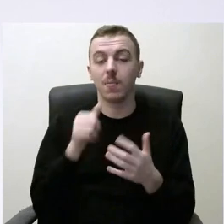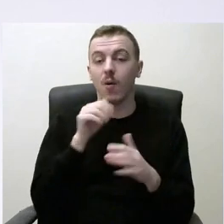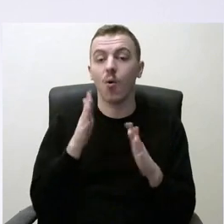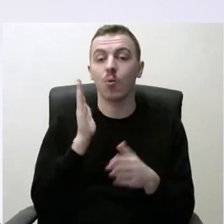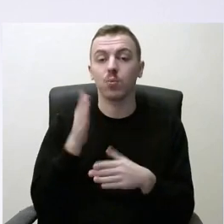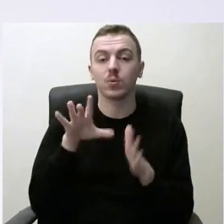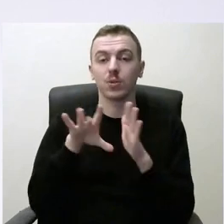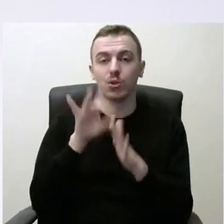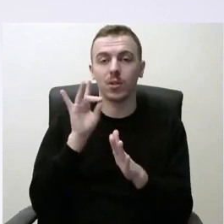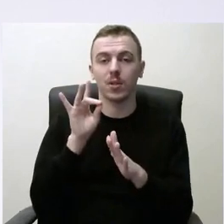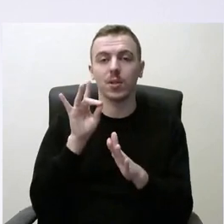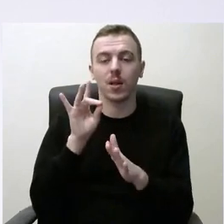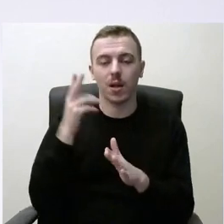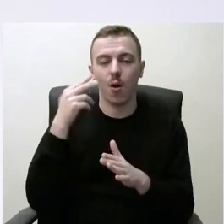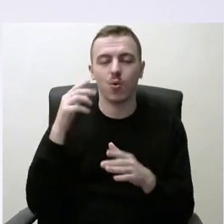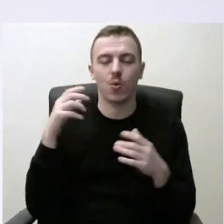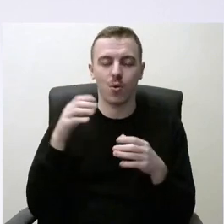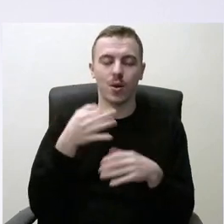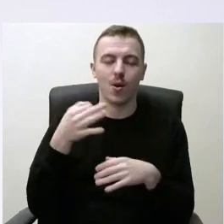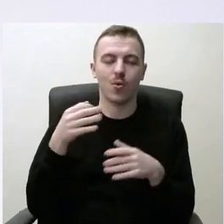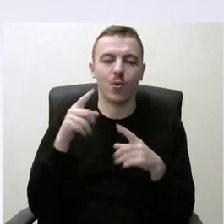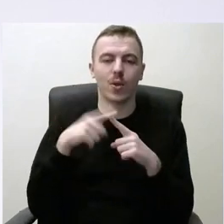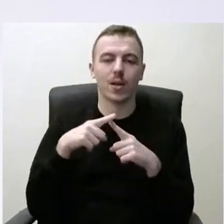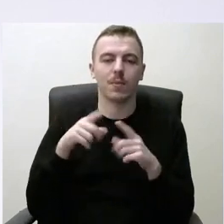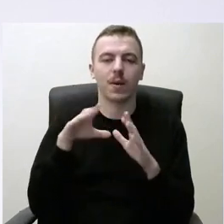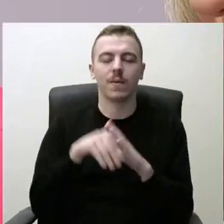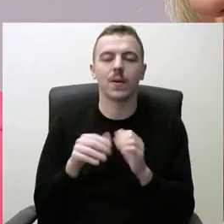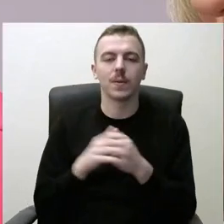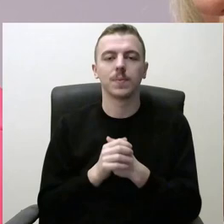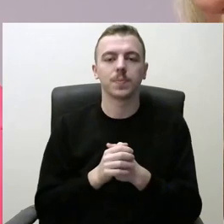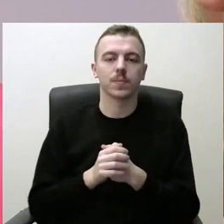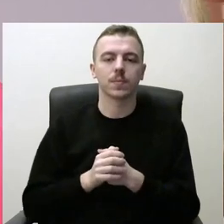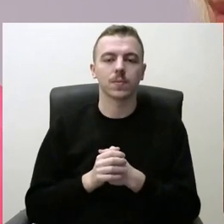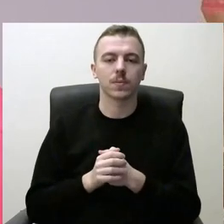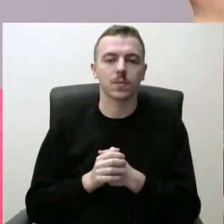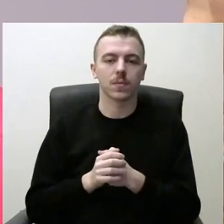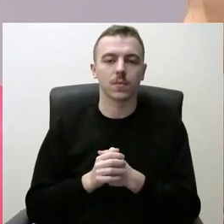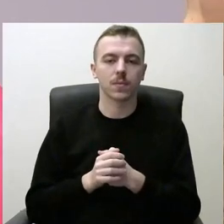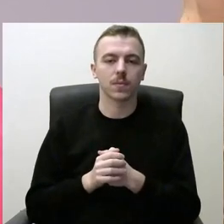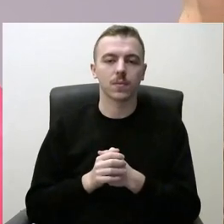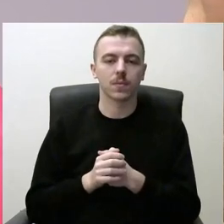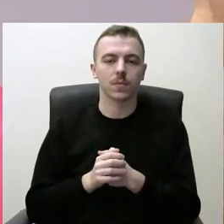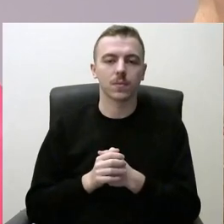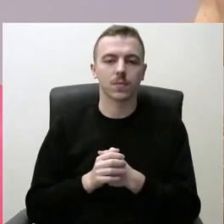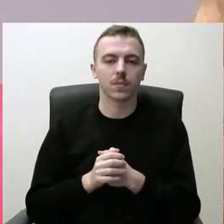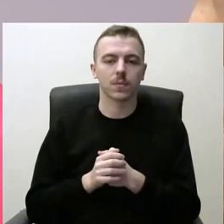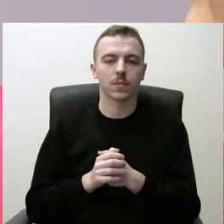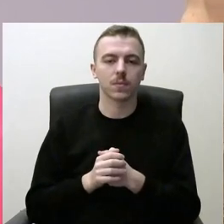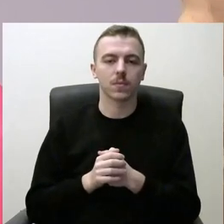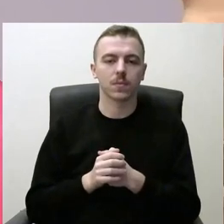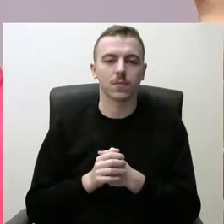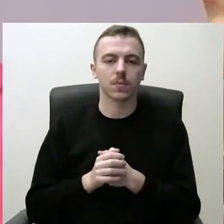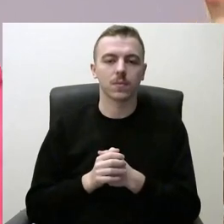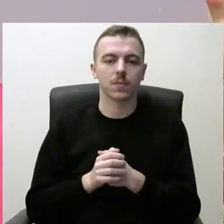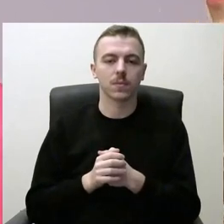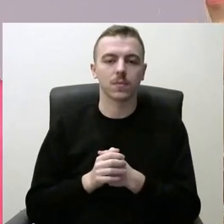išrinkti į Kauno rajono tarybą? Mes visų pirma norime atstatyti